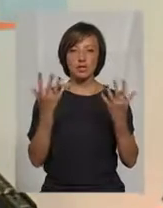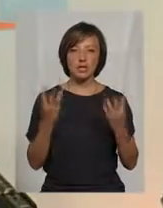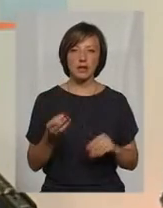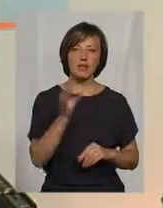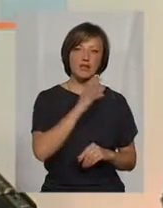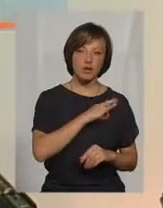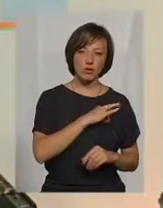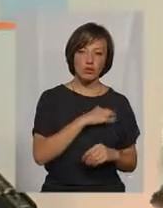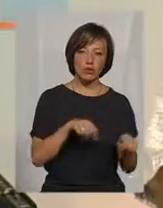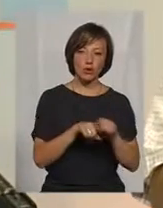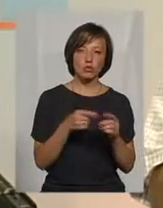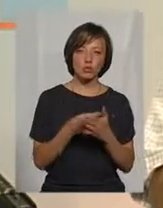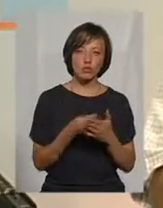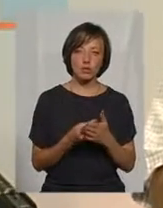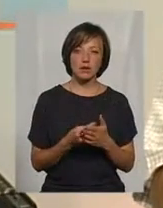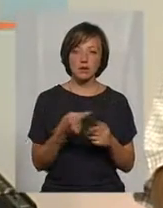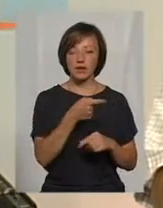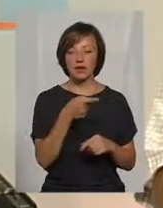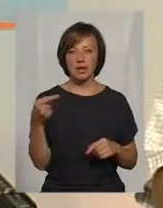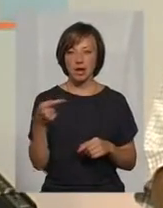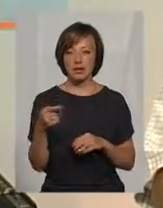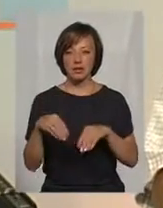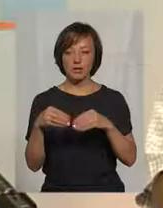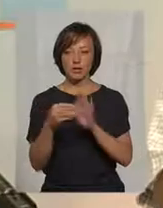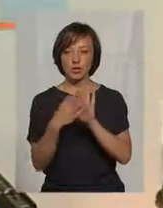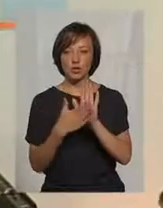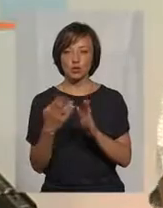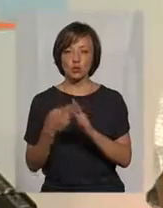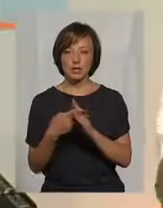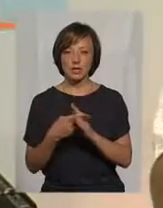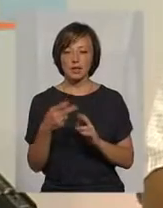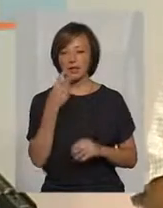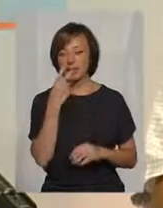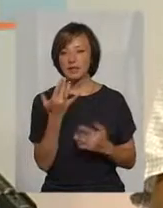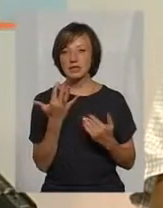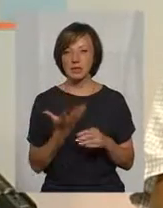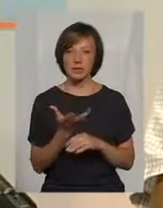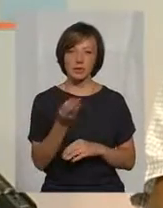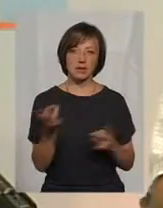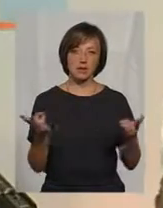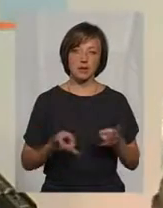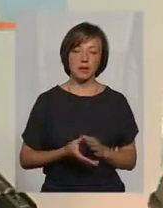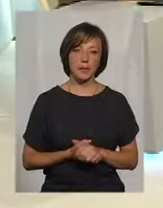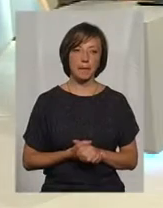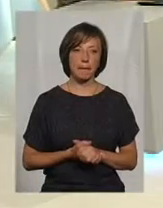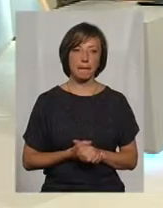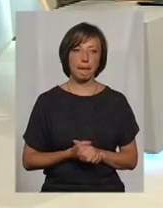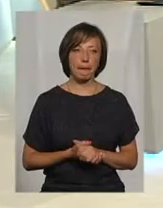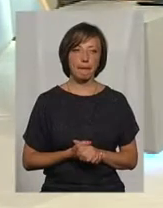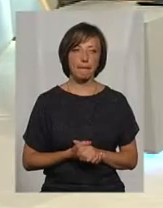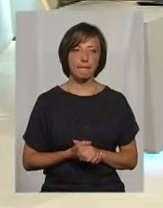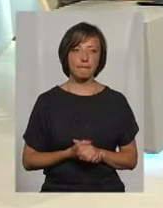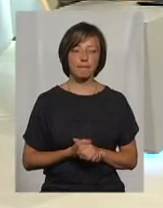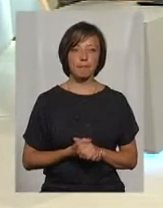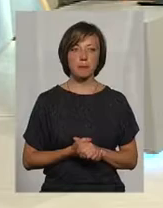використали на таку суму, відняли суму призначеної субсидії, дивитися, скільки вам необхідно доплатити. Скажіть, будь